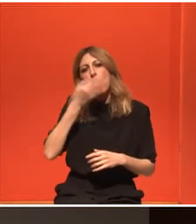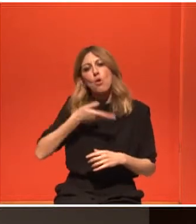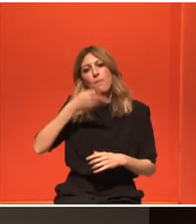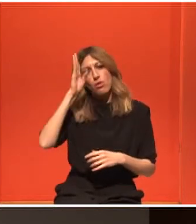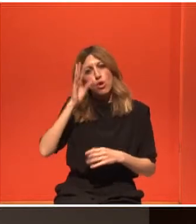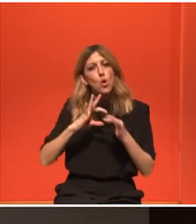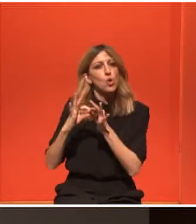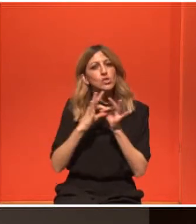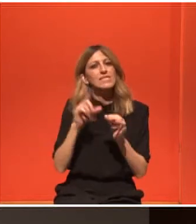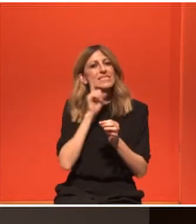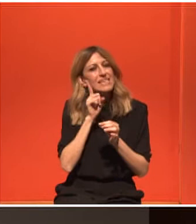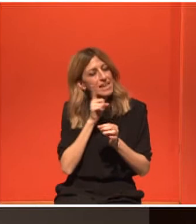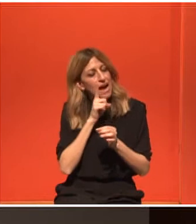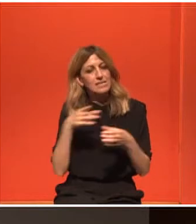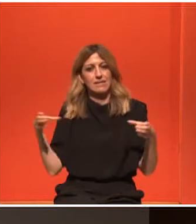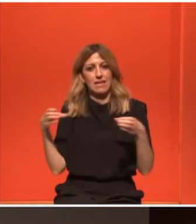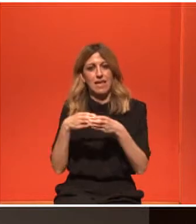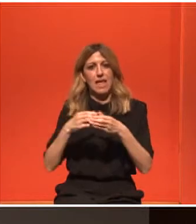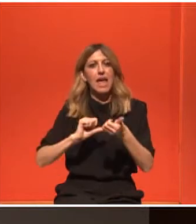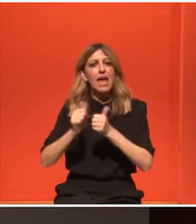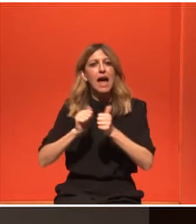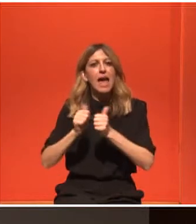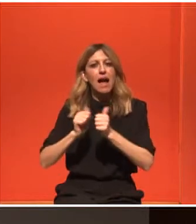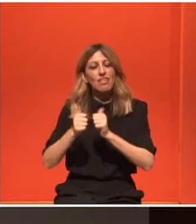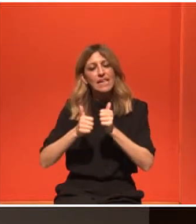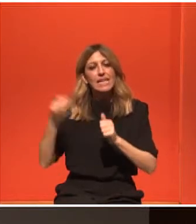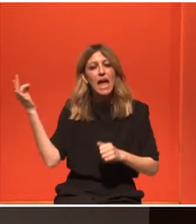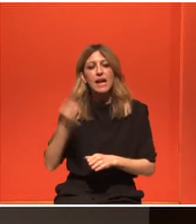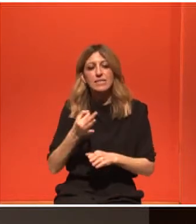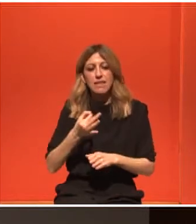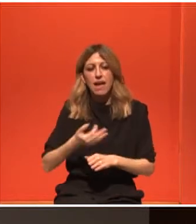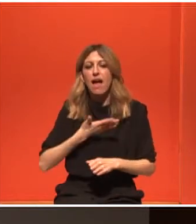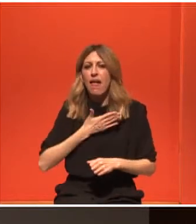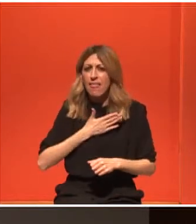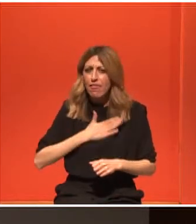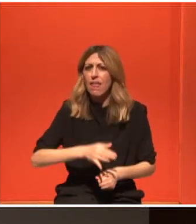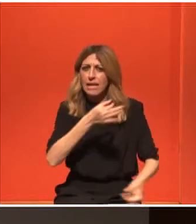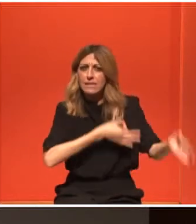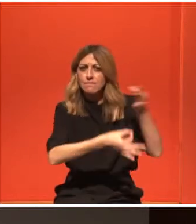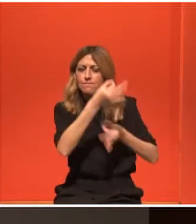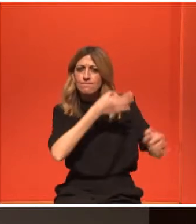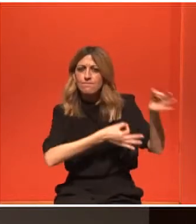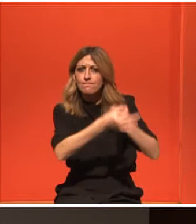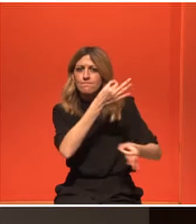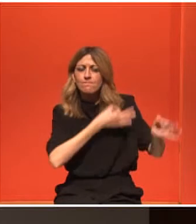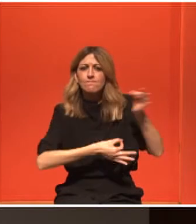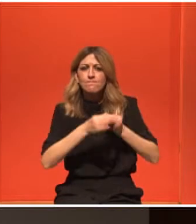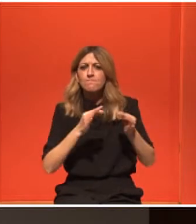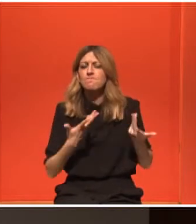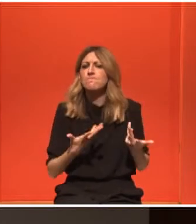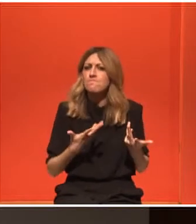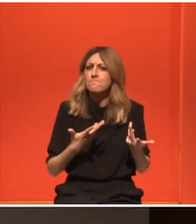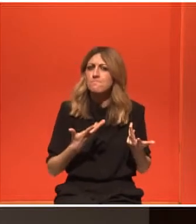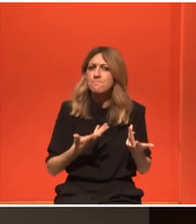Θέλεις να αποκρυπτογραφήσεις λιγάκι αυτή την ιδιαίτερη σχέση αυτών των ανθρώπων